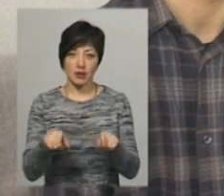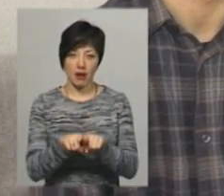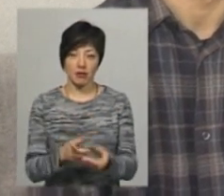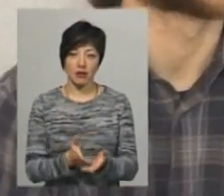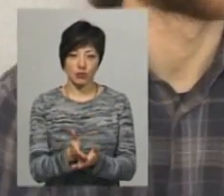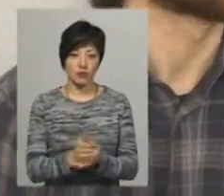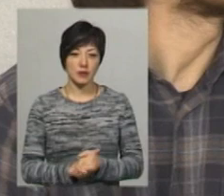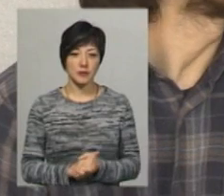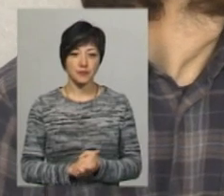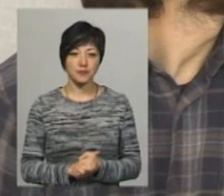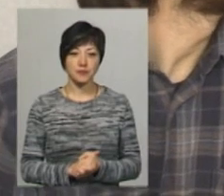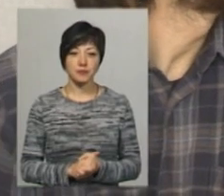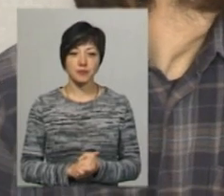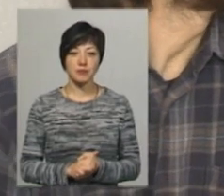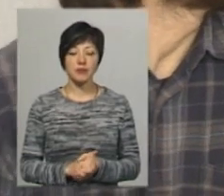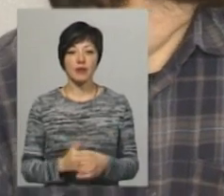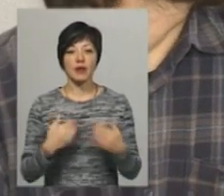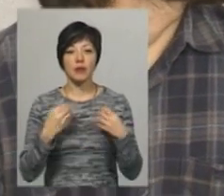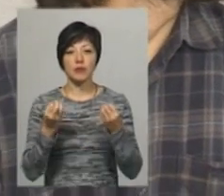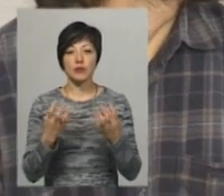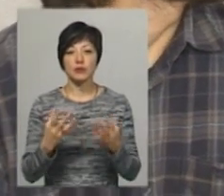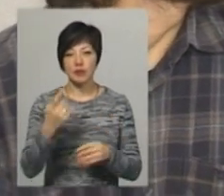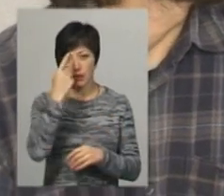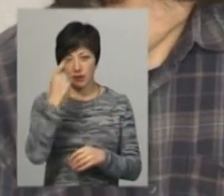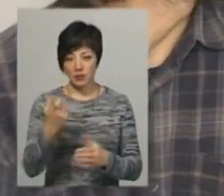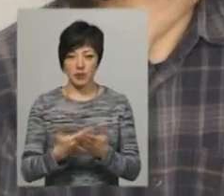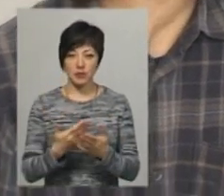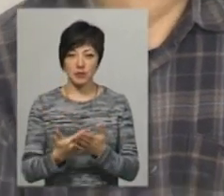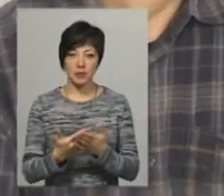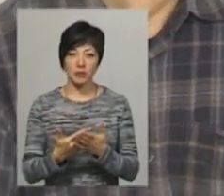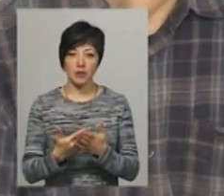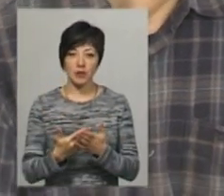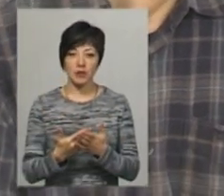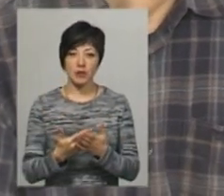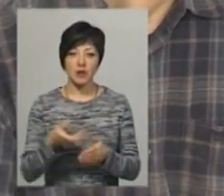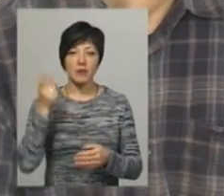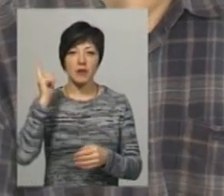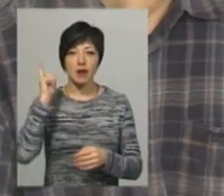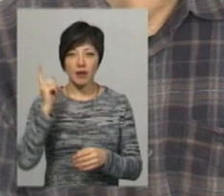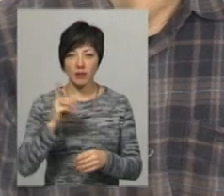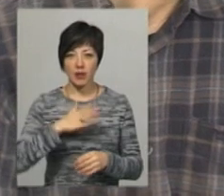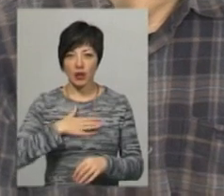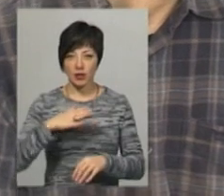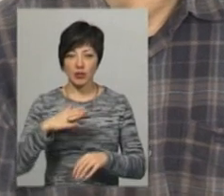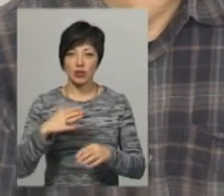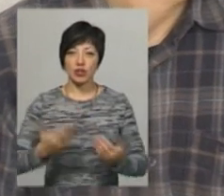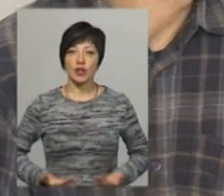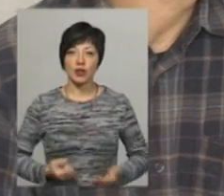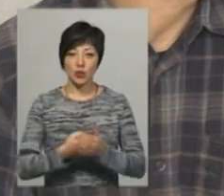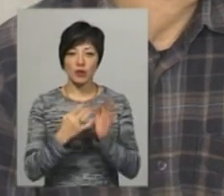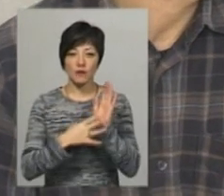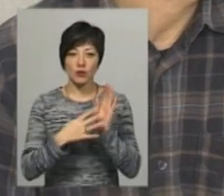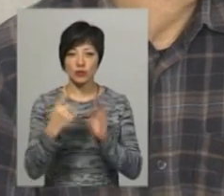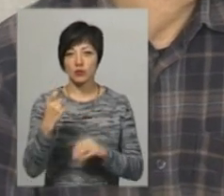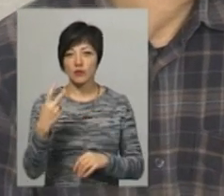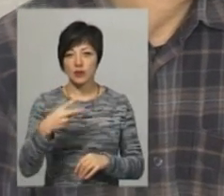налаштований. Я просто, що часто хочу нагадувати їм, наприклад, про тих самих наших пра-пра-пра, які жили до 90-120 років і так